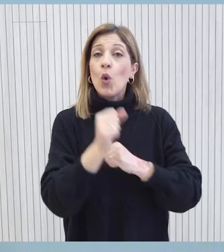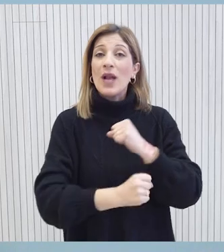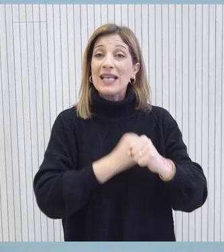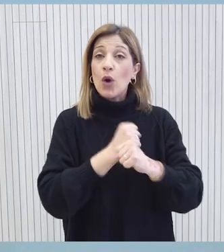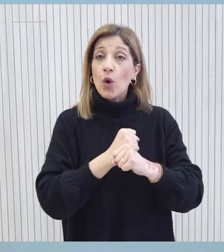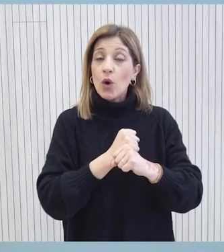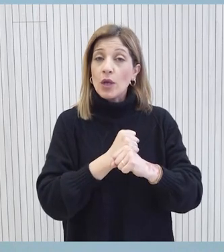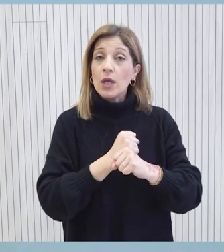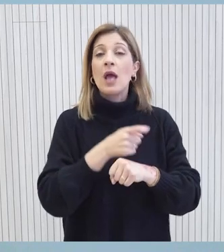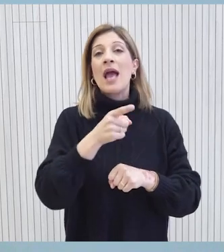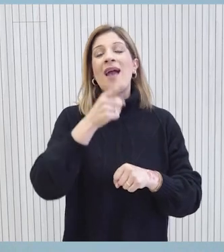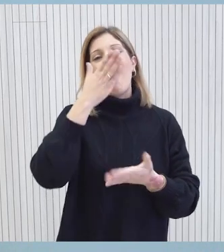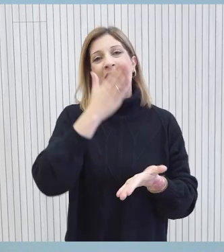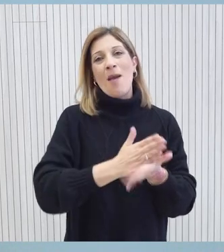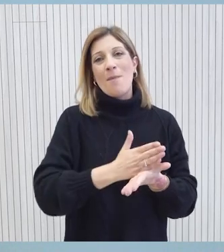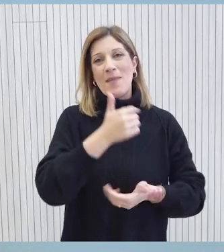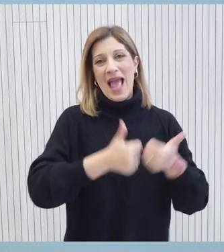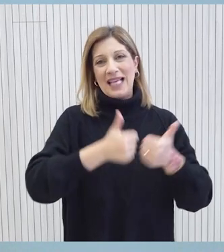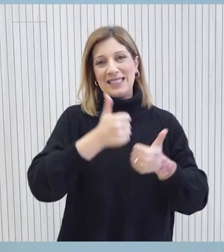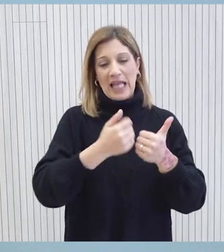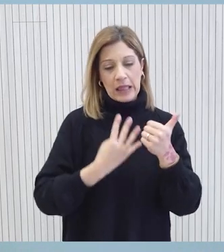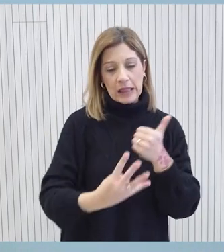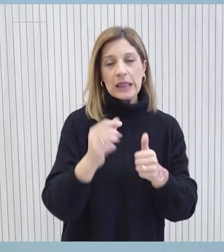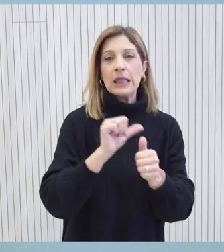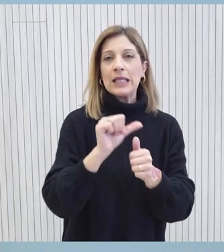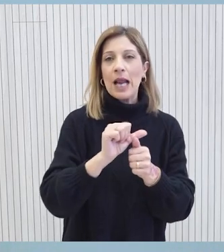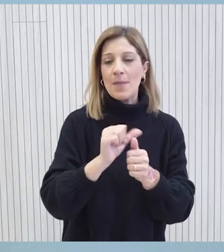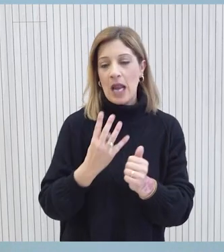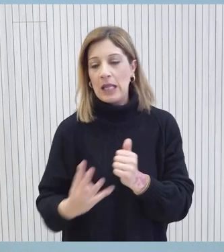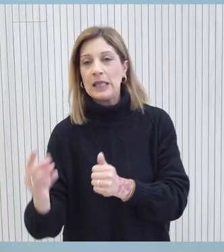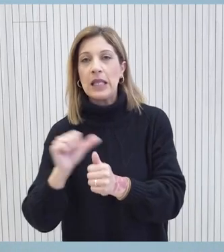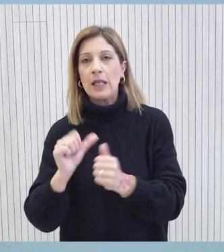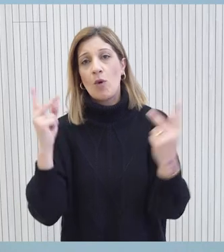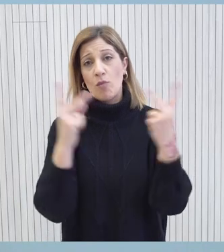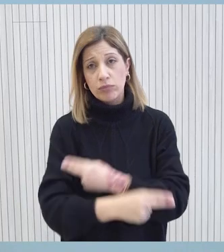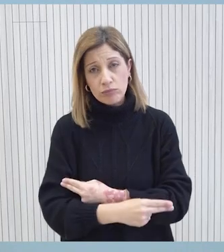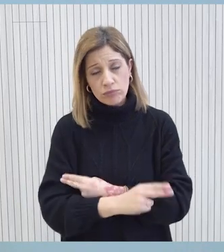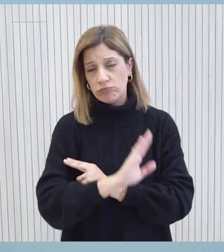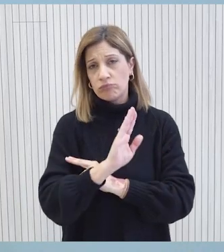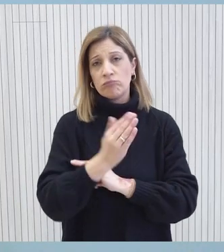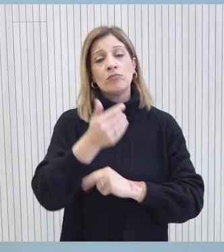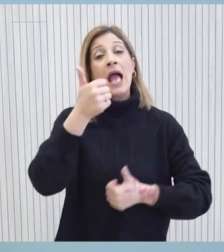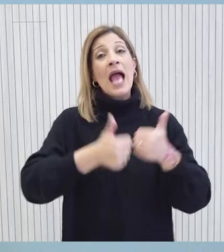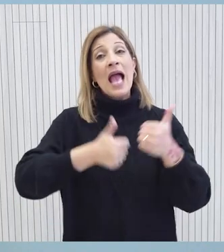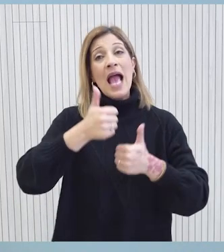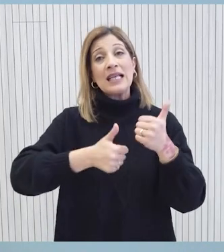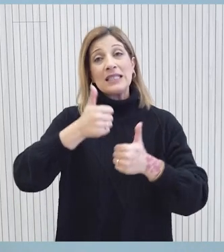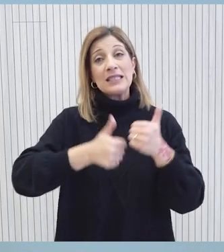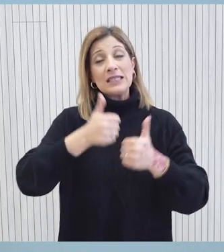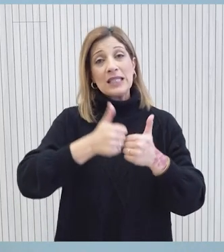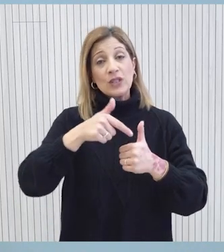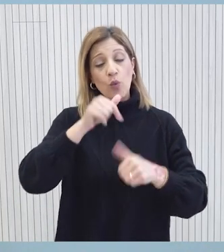καταργείται η ενδιάμεση κεντρική εξέταση του Ιανουαρίου διατηρούνται το μοίρασμα της ύλης σε δύο μέρη και τελική εξέταση του Ιουνίου